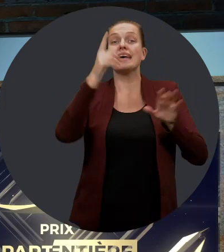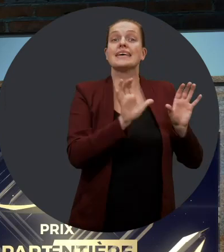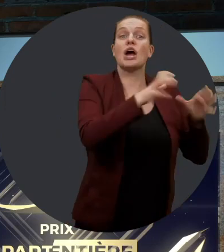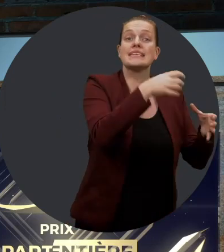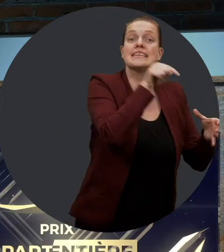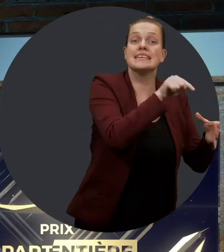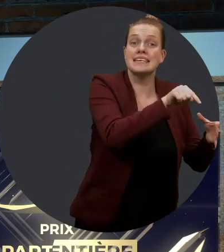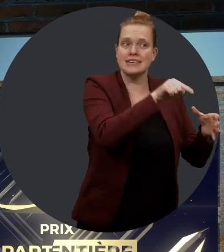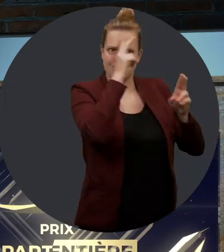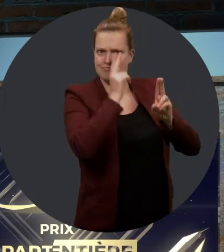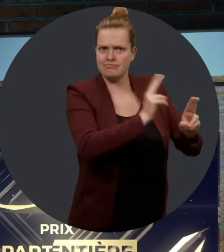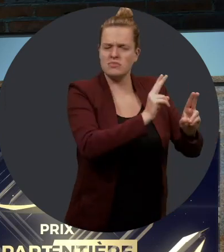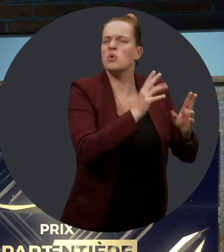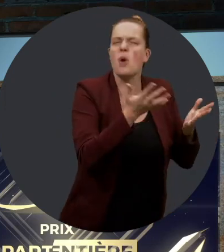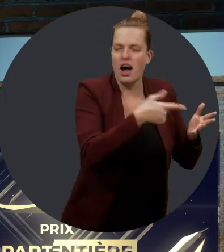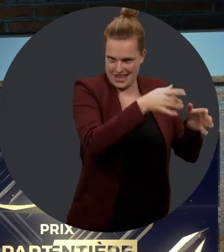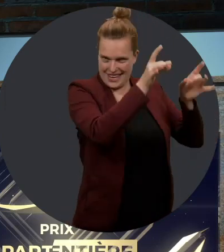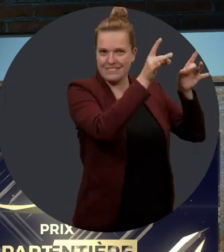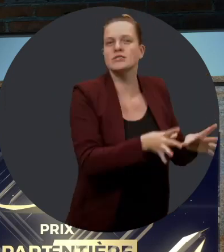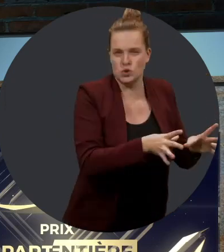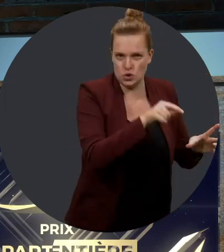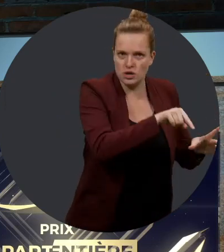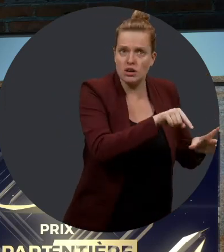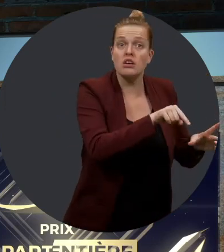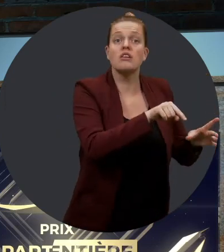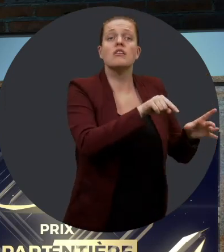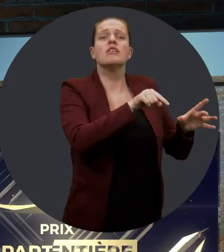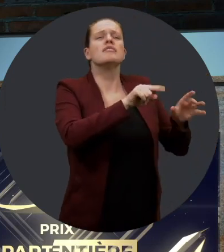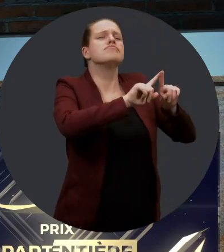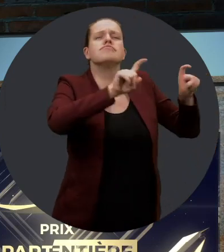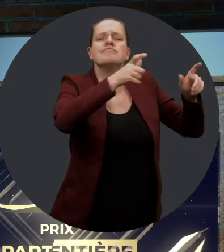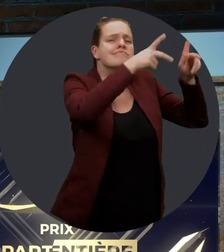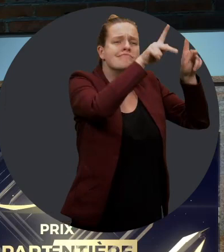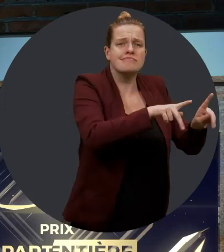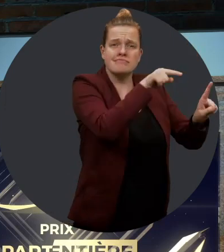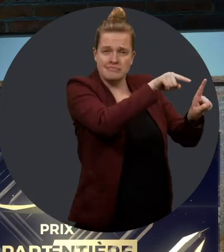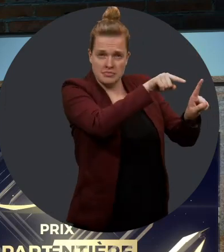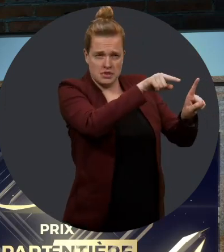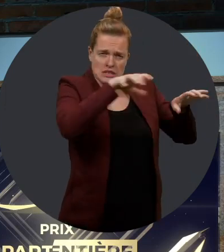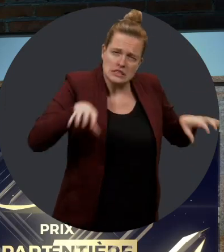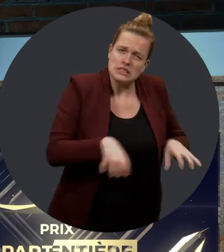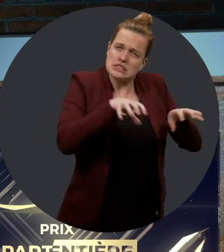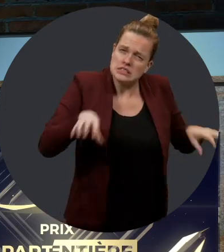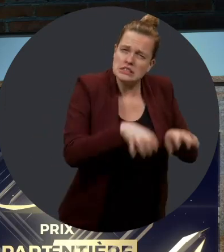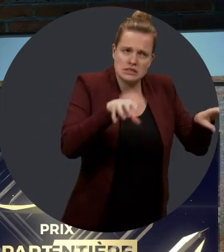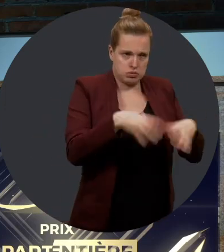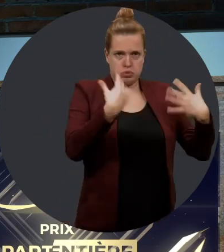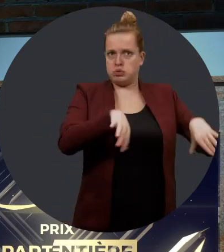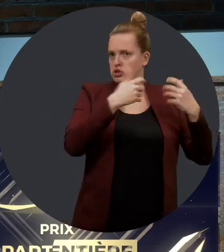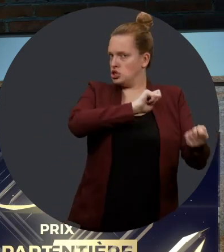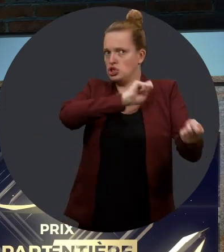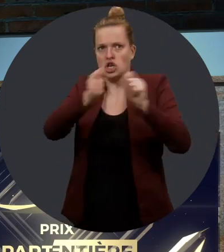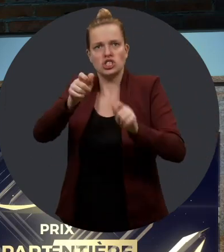de la lauréate. La première catégorie vise à honorer un individu pour l'ensemble de sa carrière, soit une personne